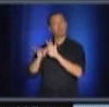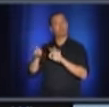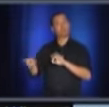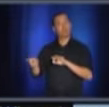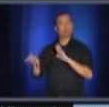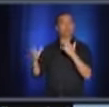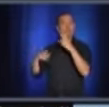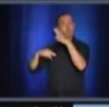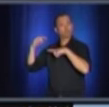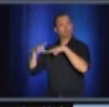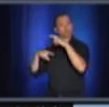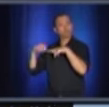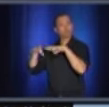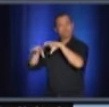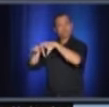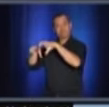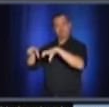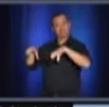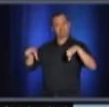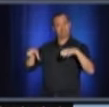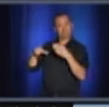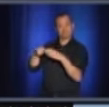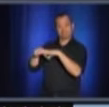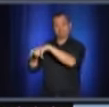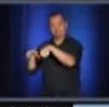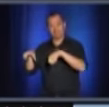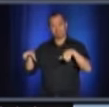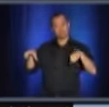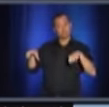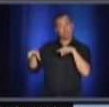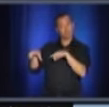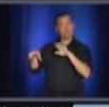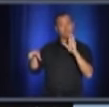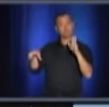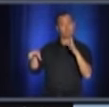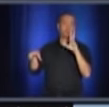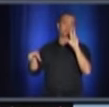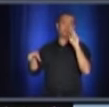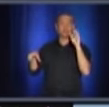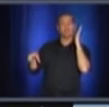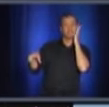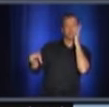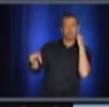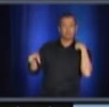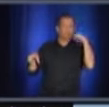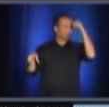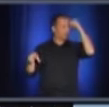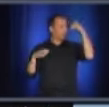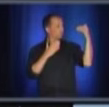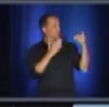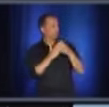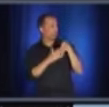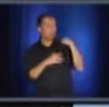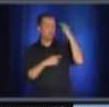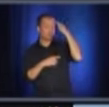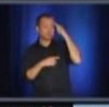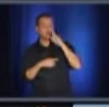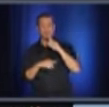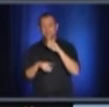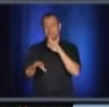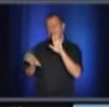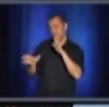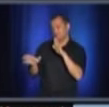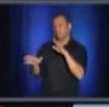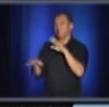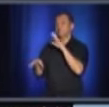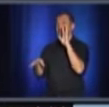modulaire d'une trentaine de chambres. Je pense que j'y vais de mémoire.'est 36 chambres. Et ça fait